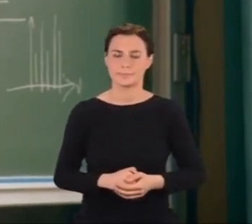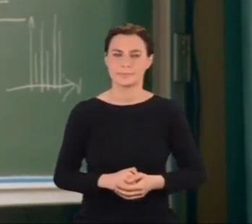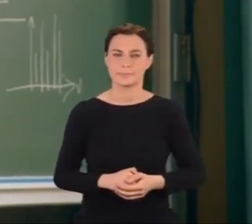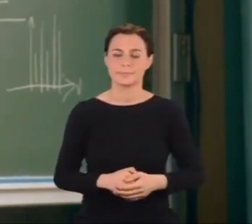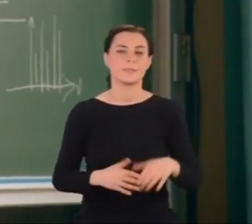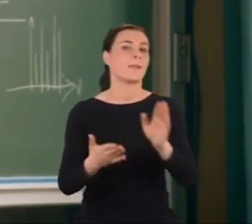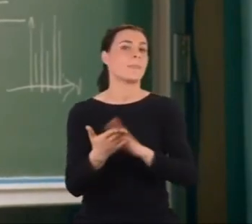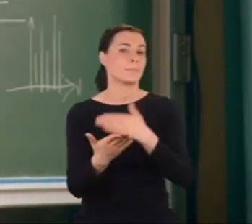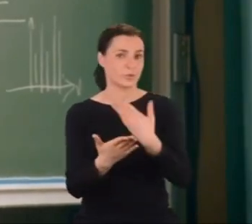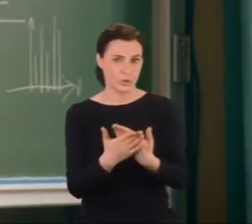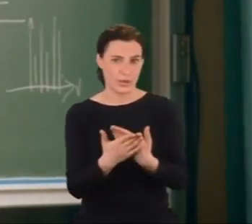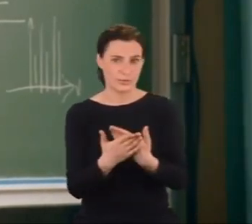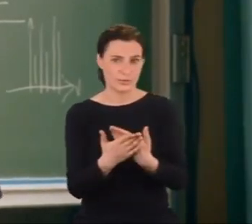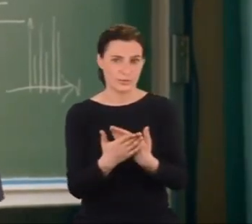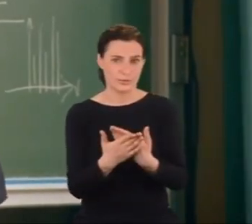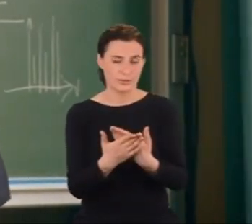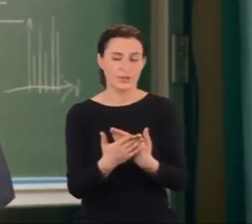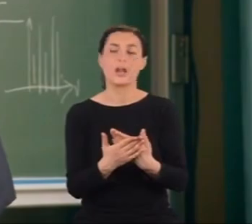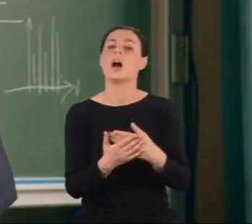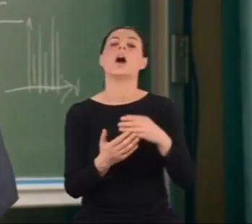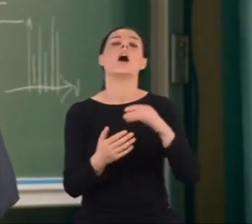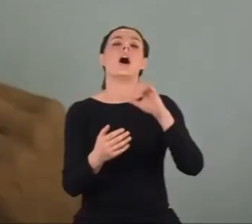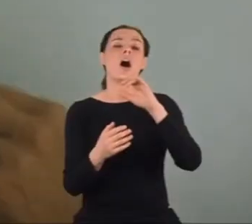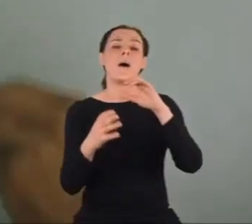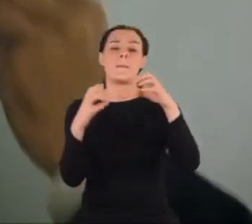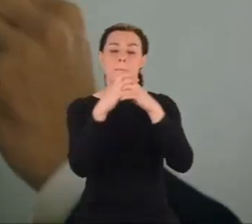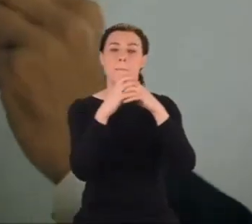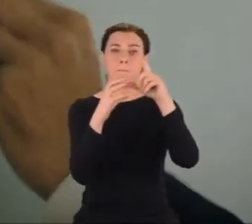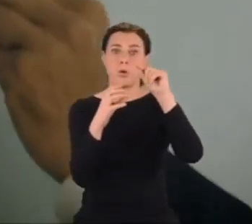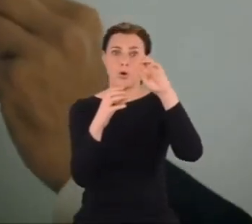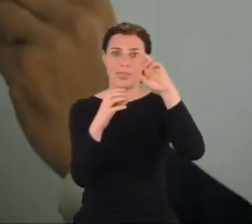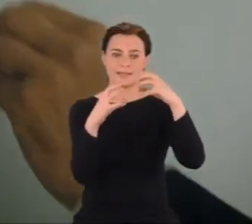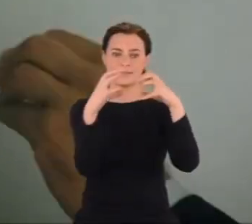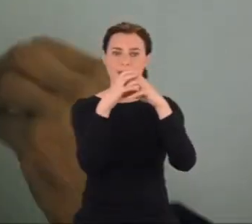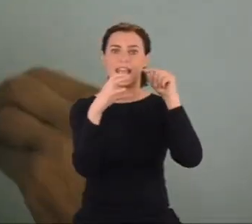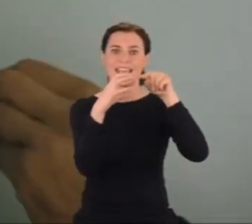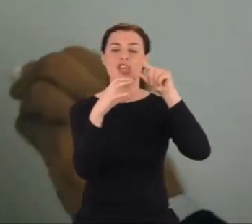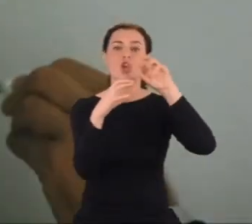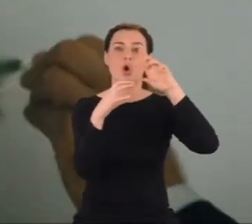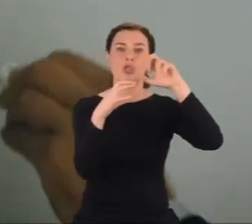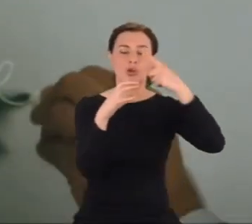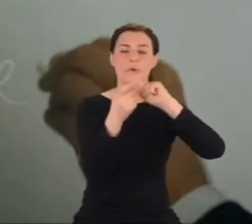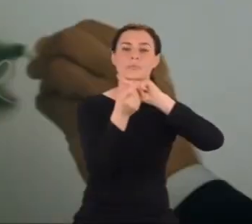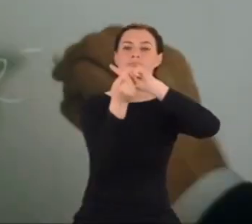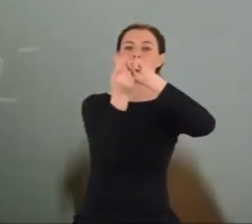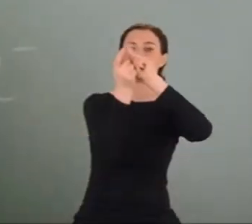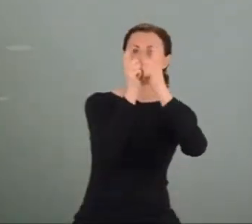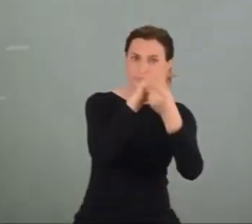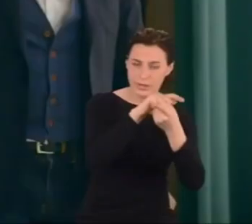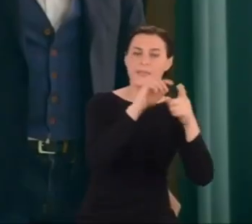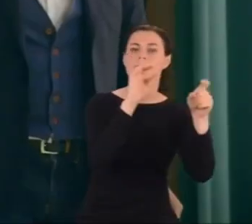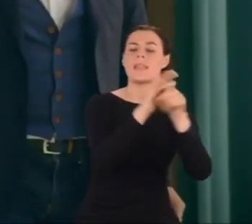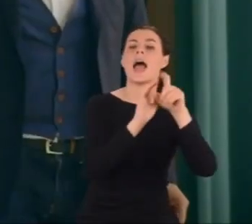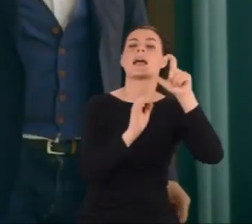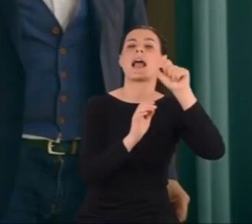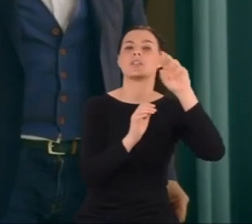Na przykład weźmy chociażby jądro potasu 40, który zamienia się w kalcjum 40, emitując przy tym elektron.